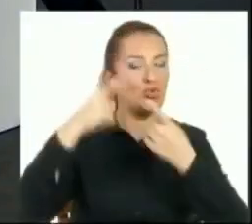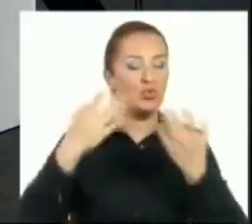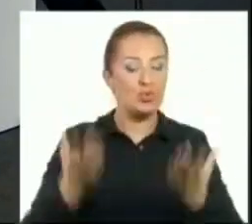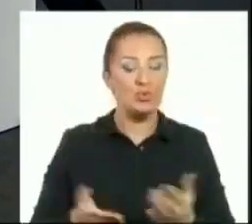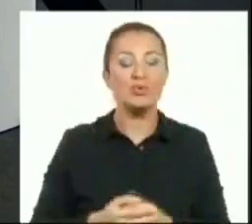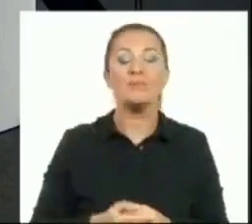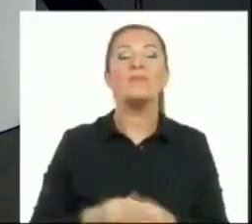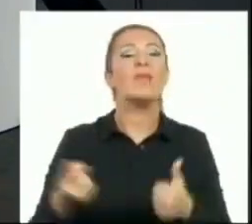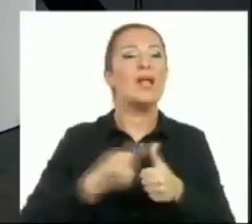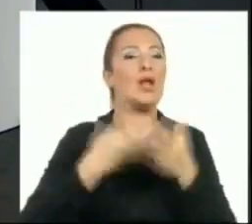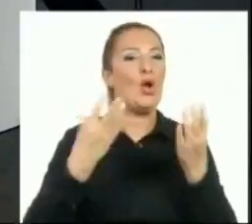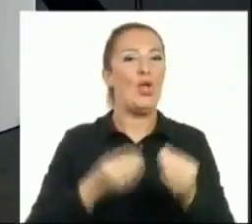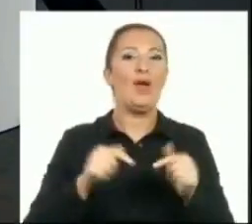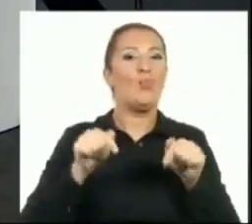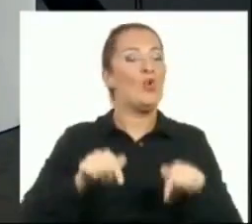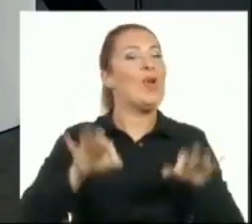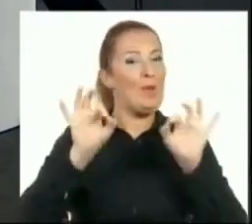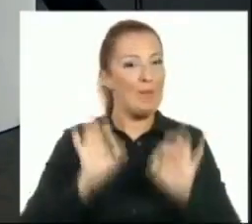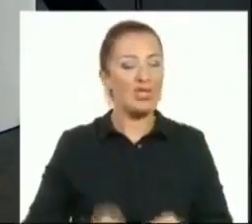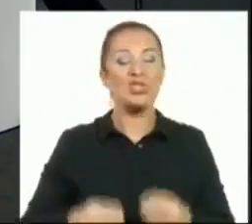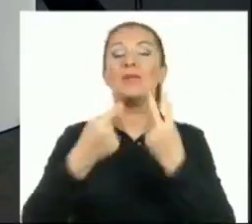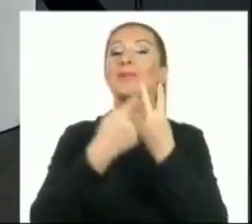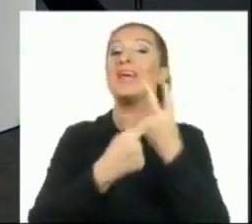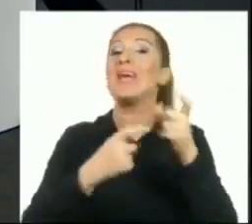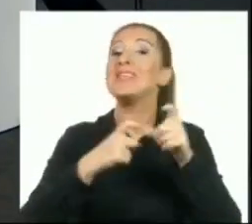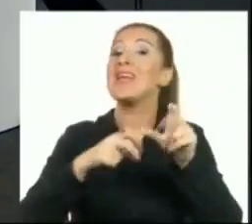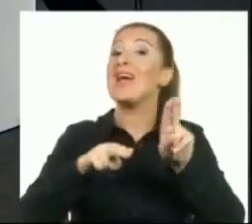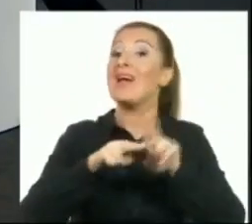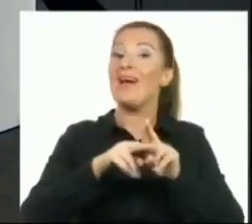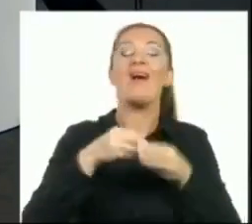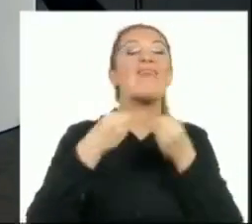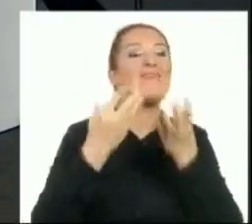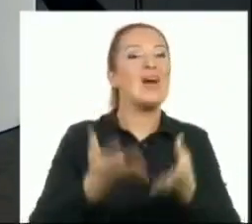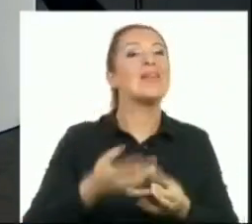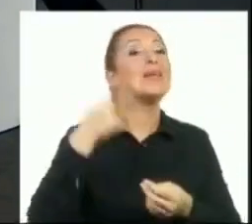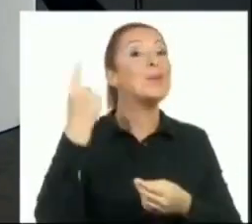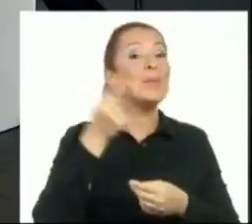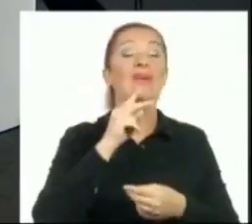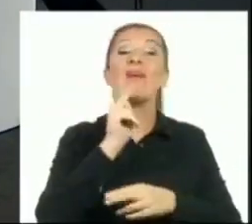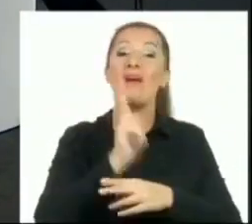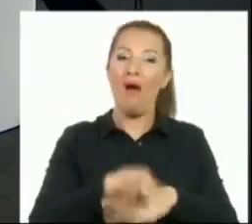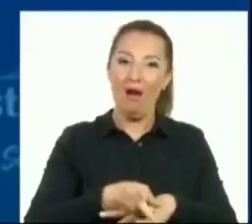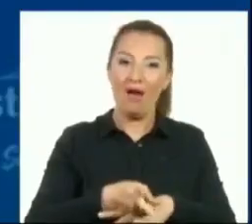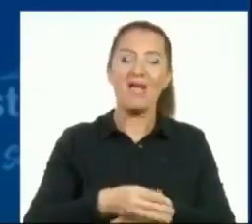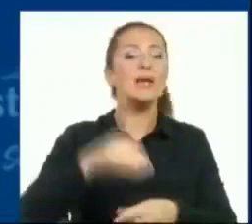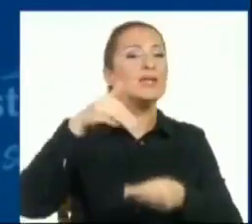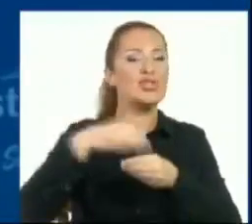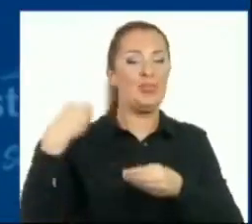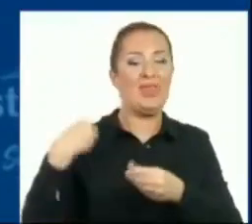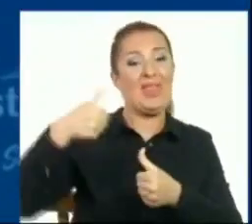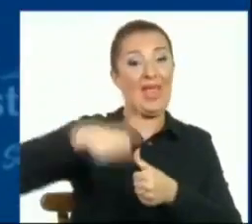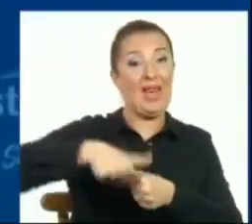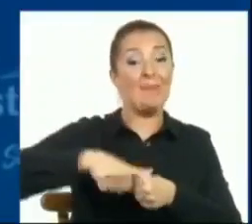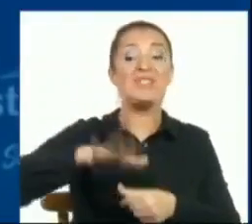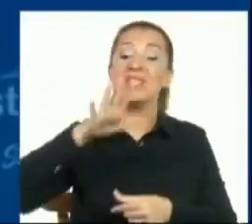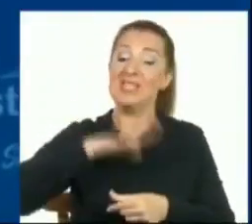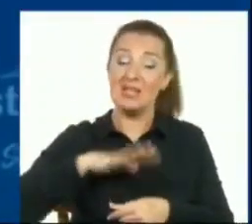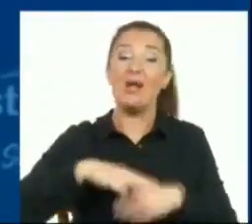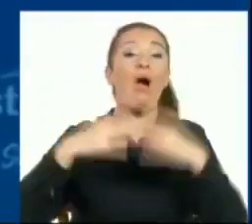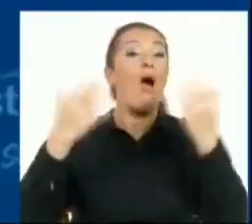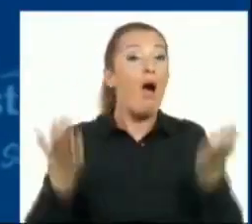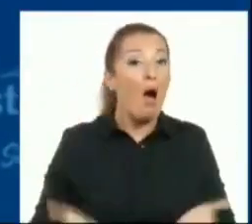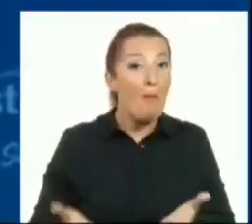başlayalım. YSK'nın verdiği bir kararı, seçimin yenilenmesini istedik